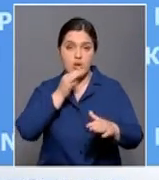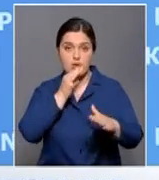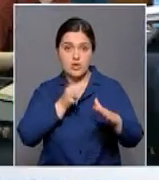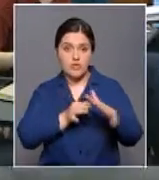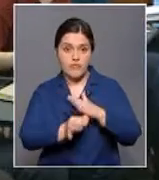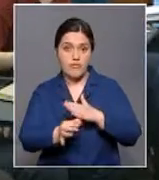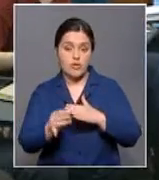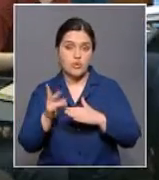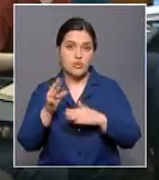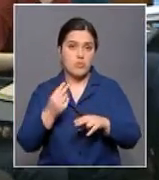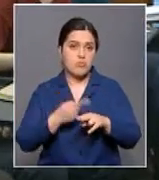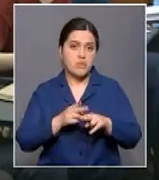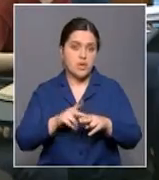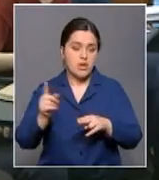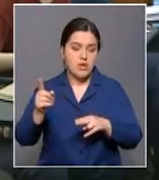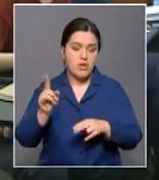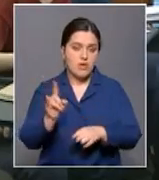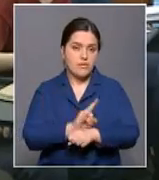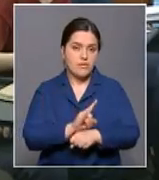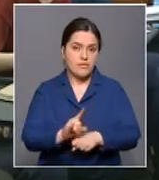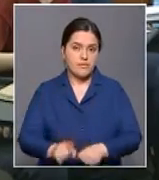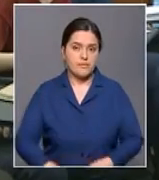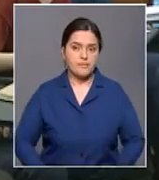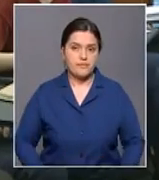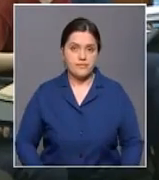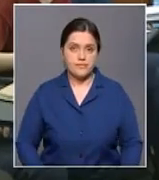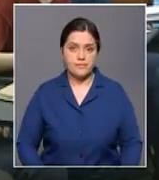кажется, это не те люди, которые могут вставить этот вопрос.